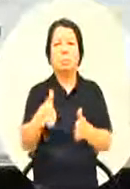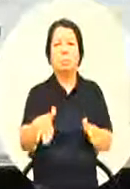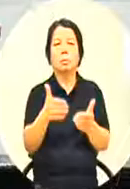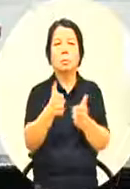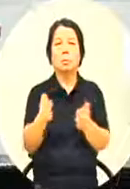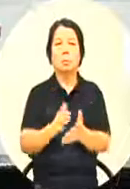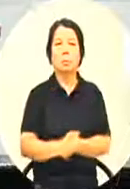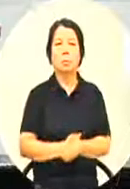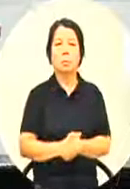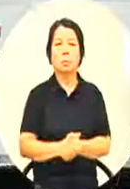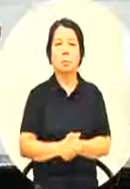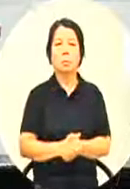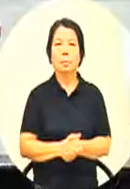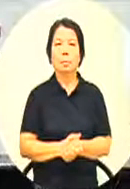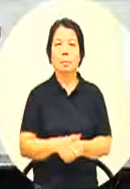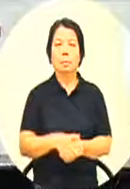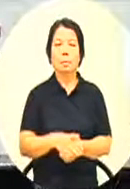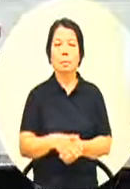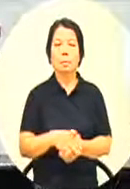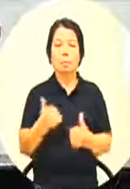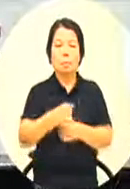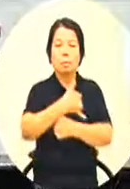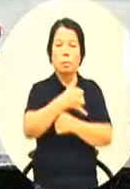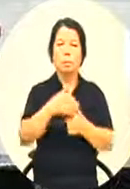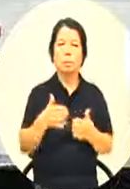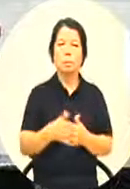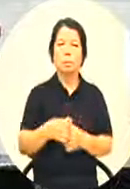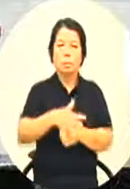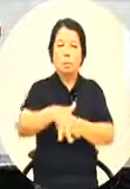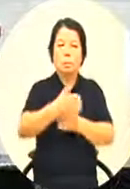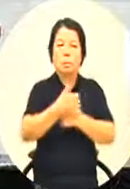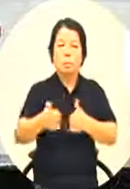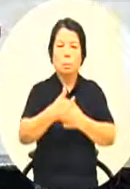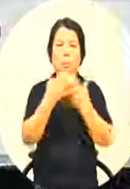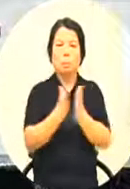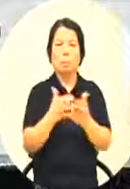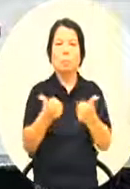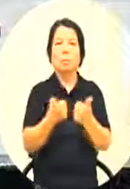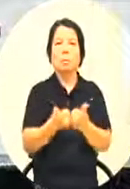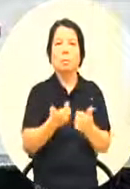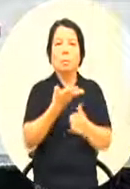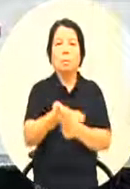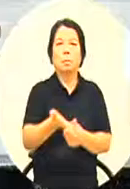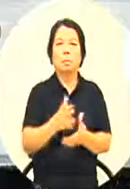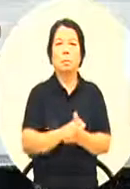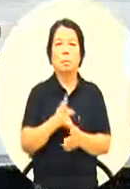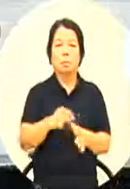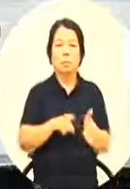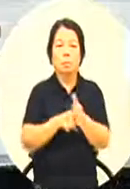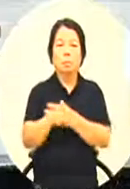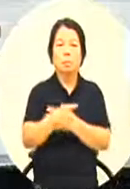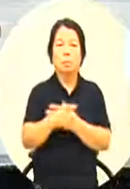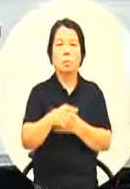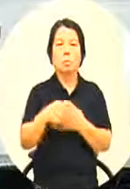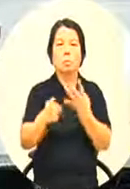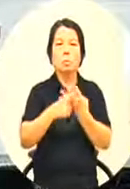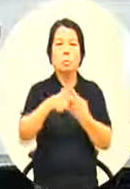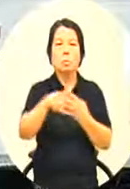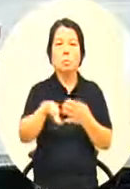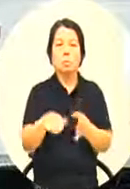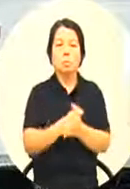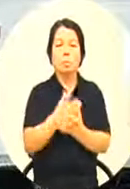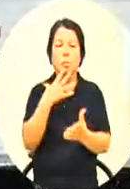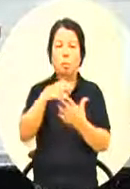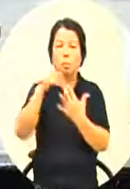原则上午都会给委员会的委员呢比较多的时间毕竟这个是专业的议题既然你选择这个委